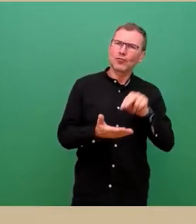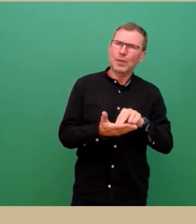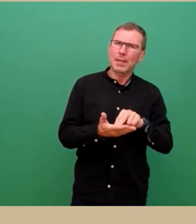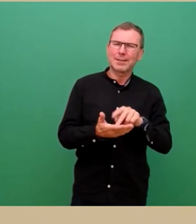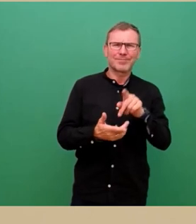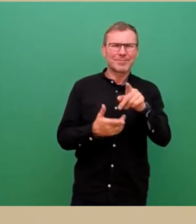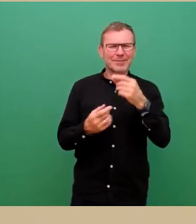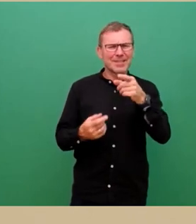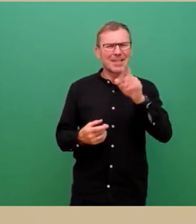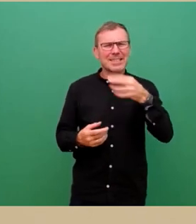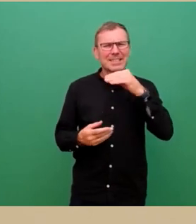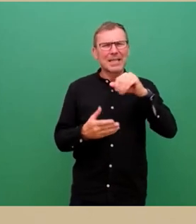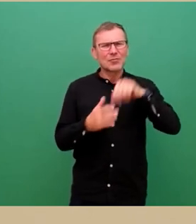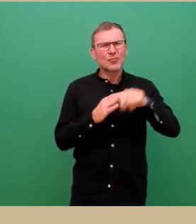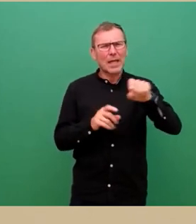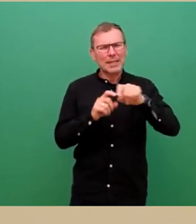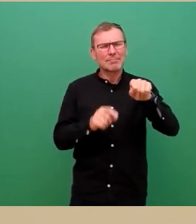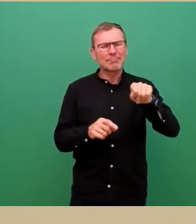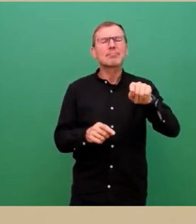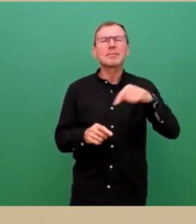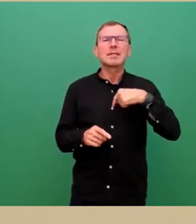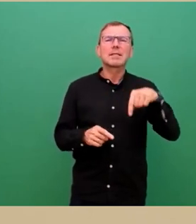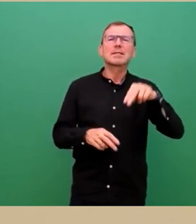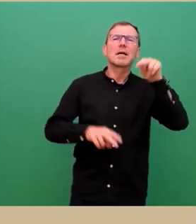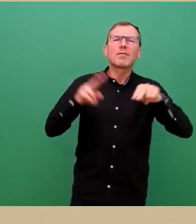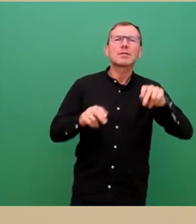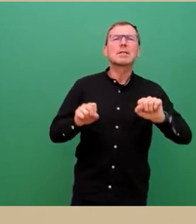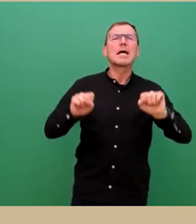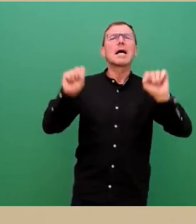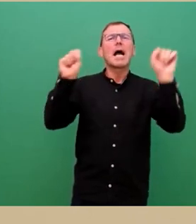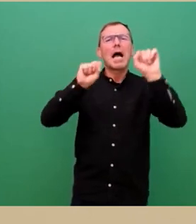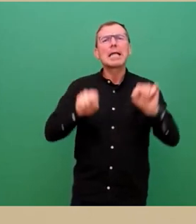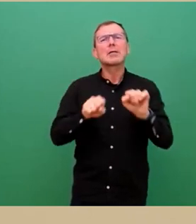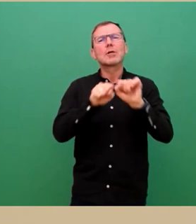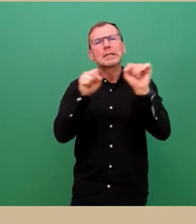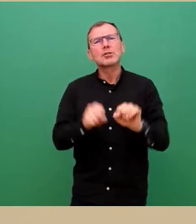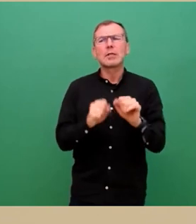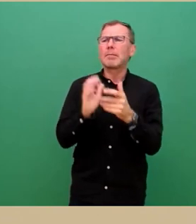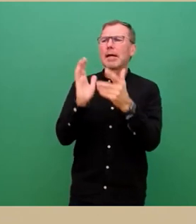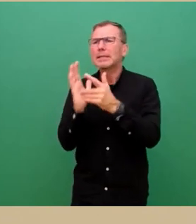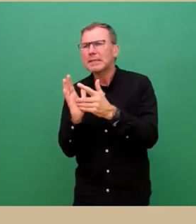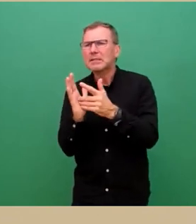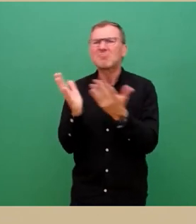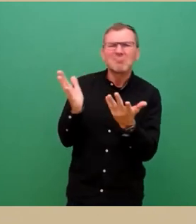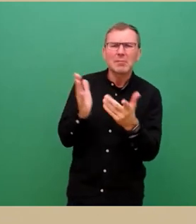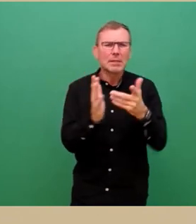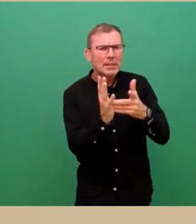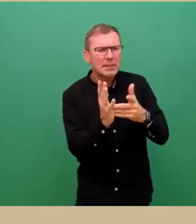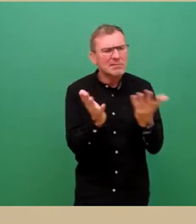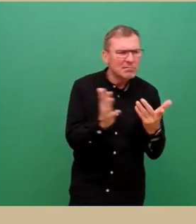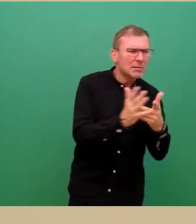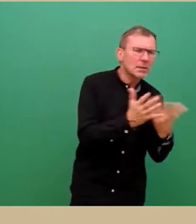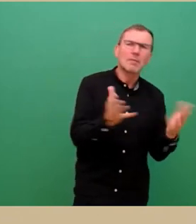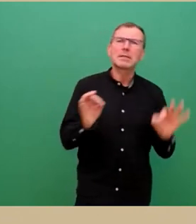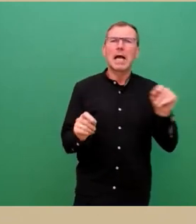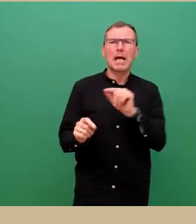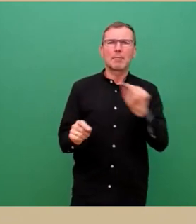Fall um Sandstein geht, jetzt dabei, verschiedene Reinigungssysteme zu testen, um zu gucken, erstens, wie